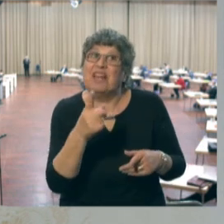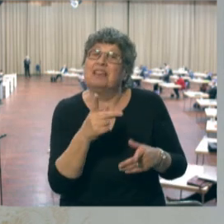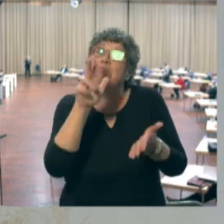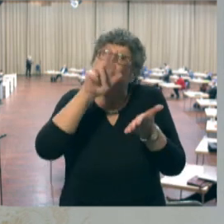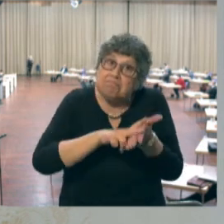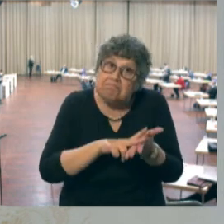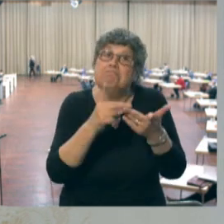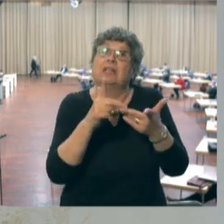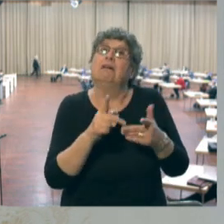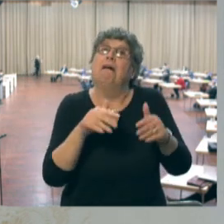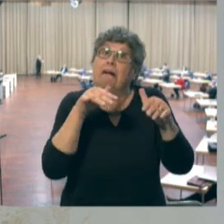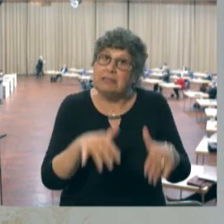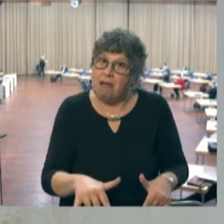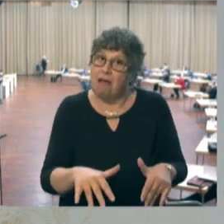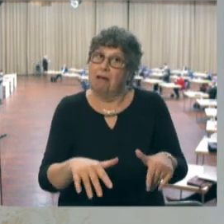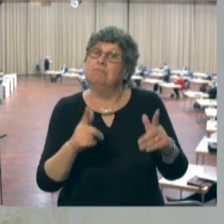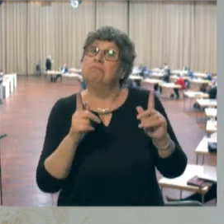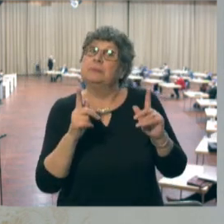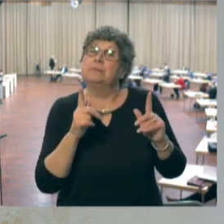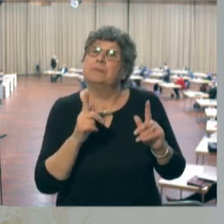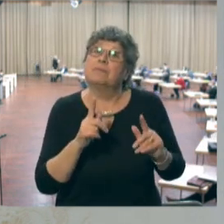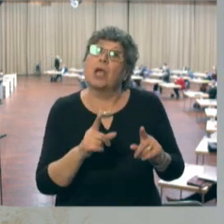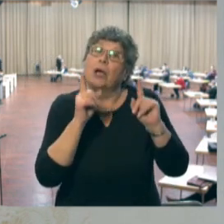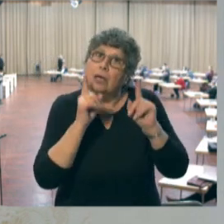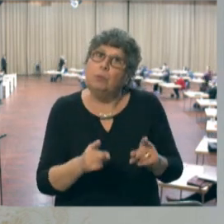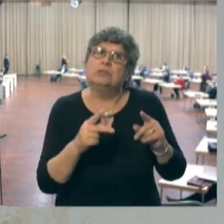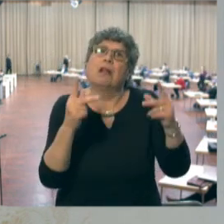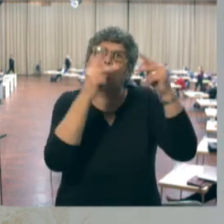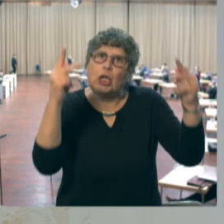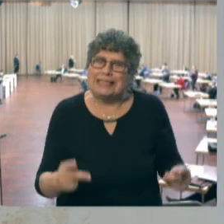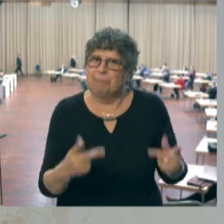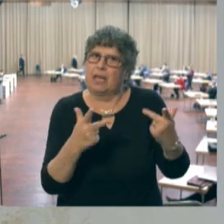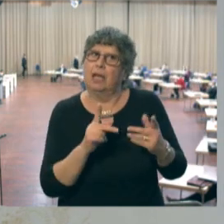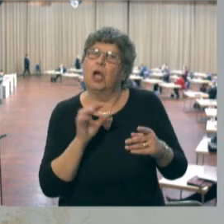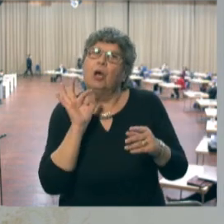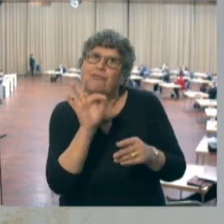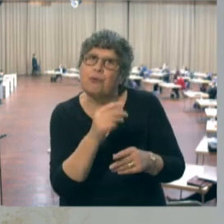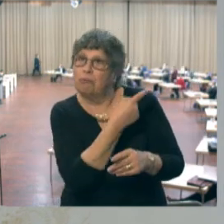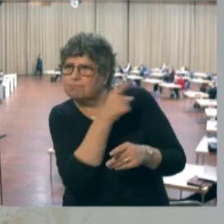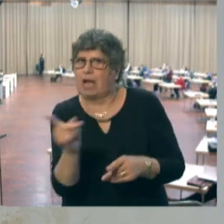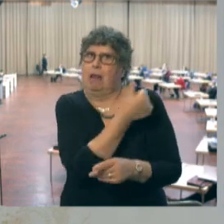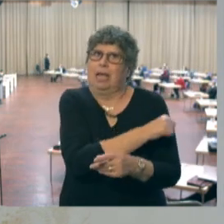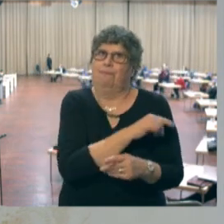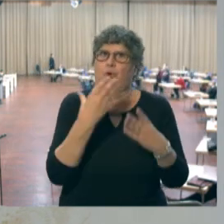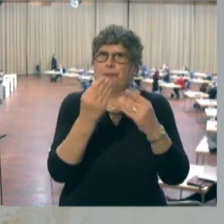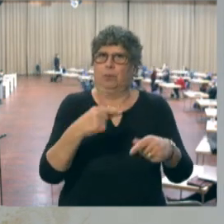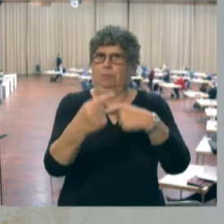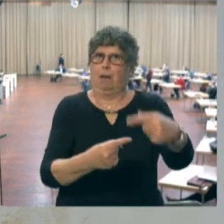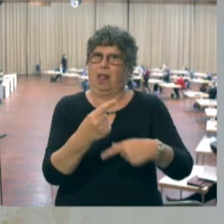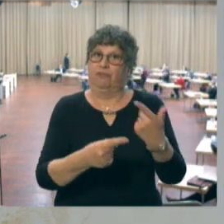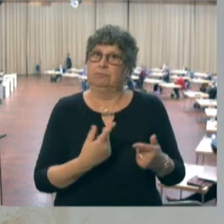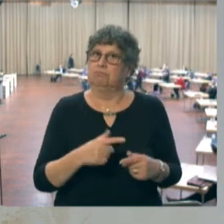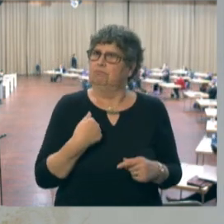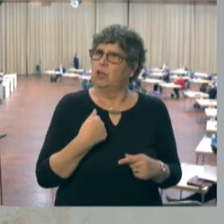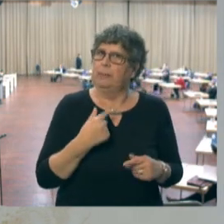Zulassung vorliegt, bei uns nicht diese Zulassung vorliegt, müssen Konzepte zur Durchimpfung greifen. Dies war für uns Veranlassung,